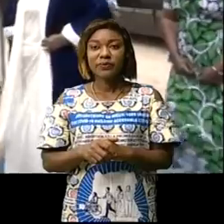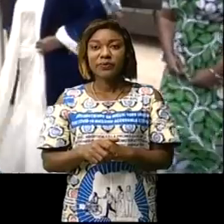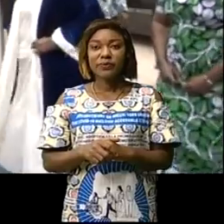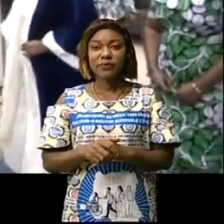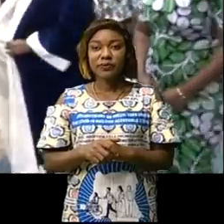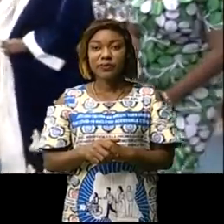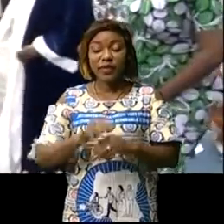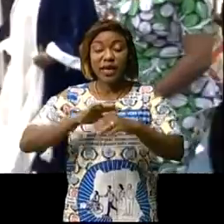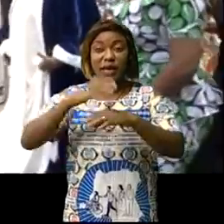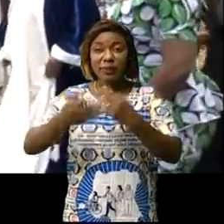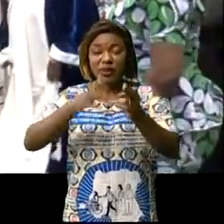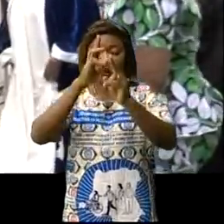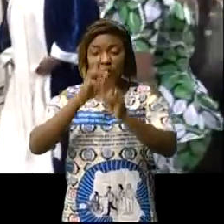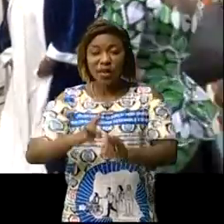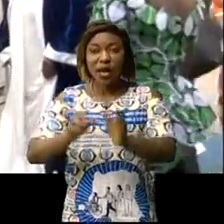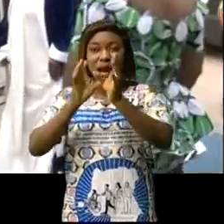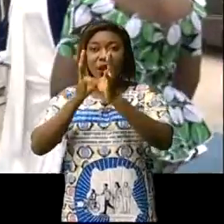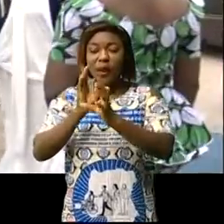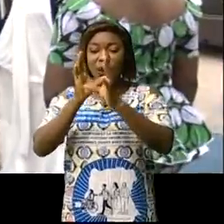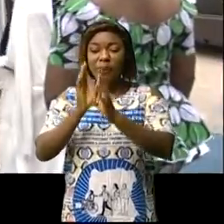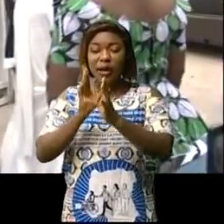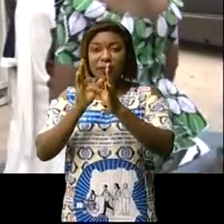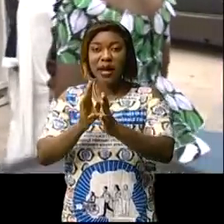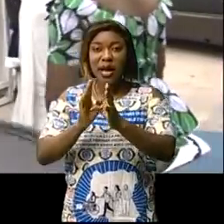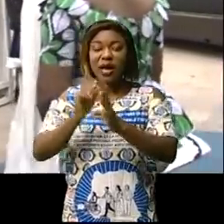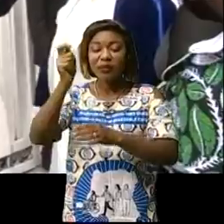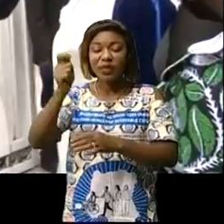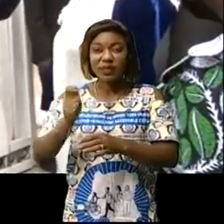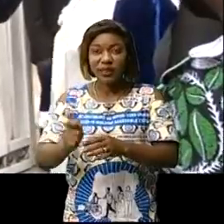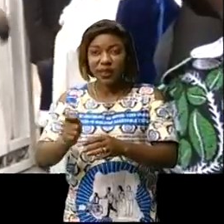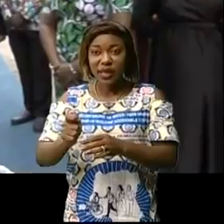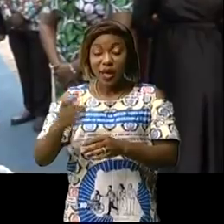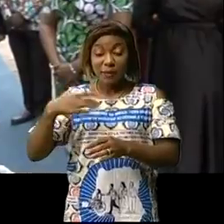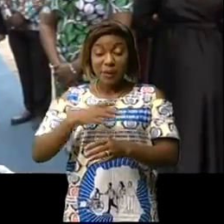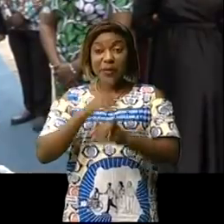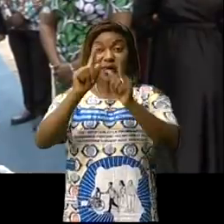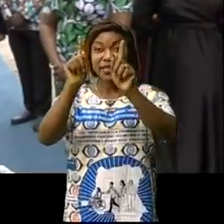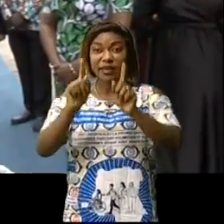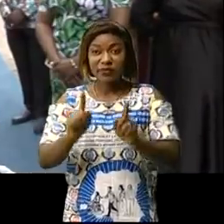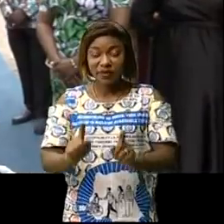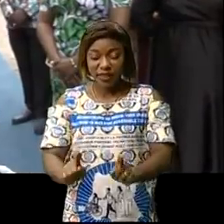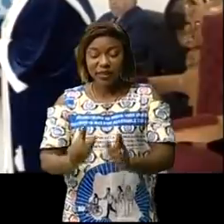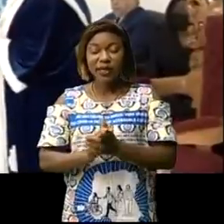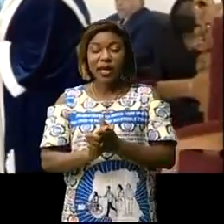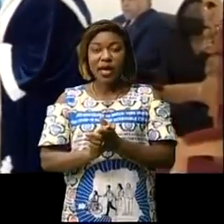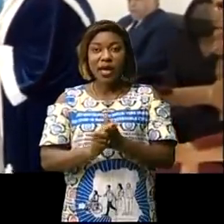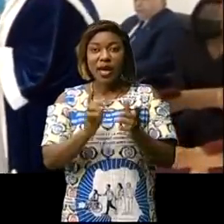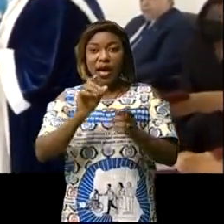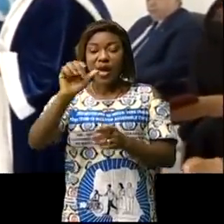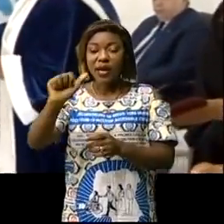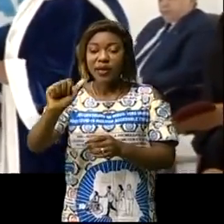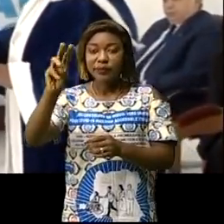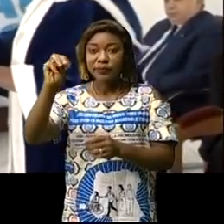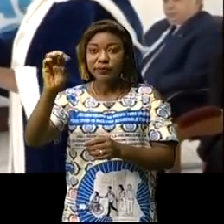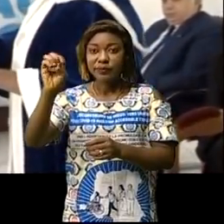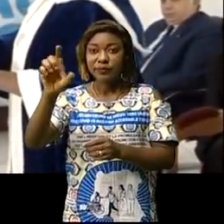Après les honneurs de la fanfare militaire Sa Majesté la Reine Maire d'Afrique Seba Debra Amélia a été élevée au rang